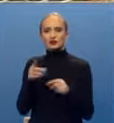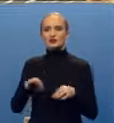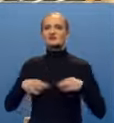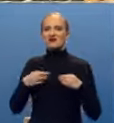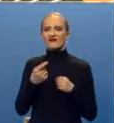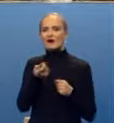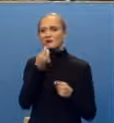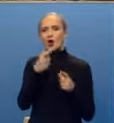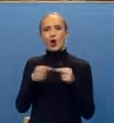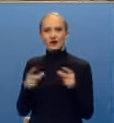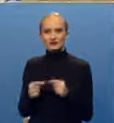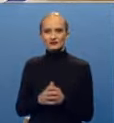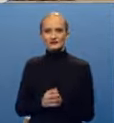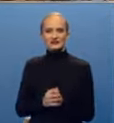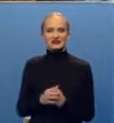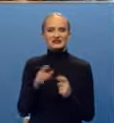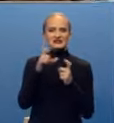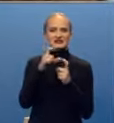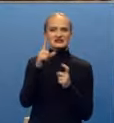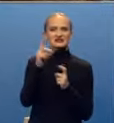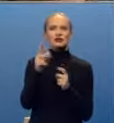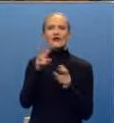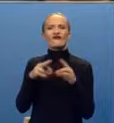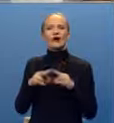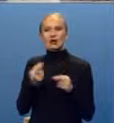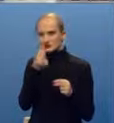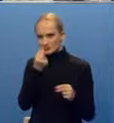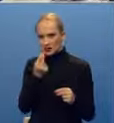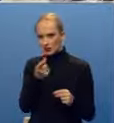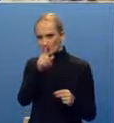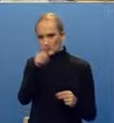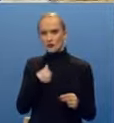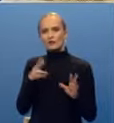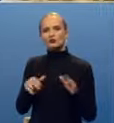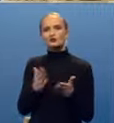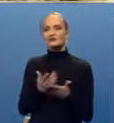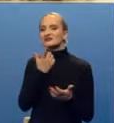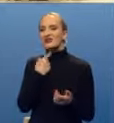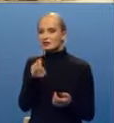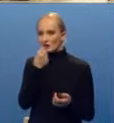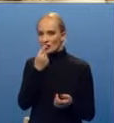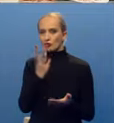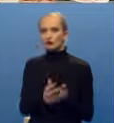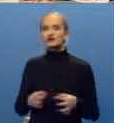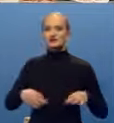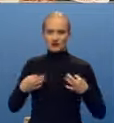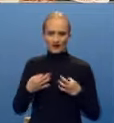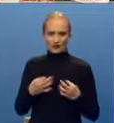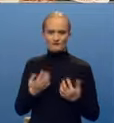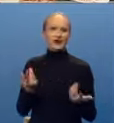zdrave poslastice. Sirova iskrana je u pitanju tako da možemo da je pojde slatko jedemo a da to bude zdravo.